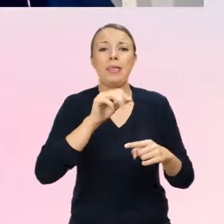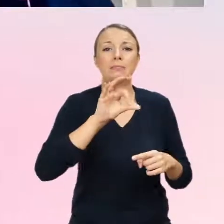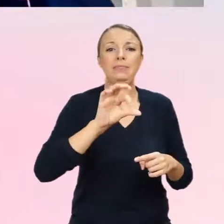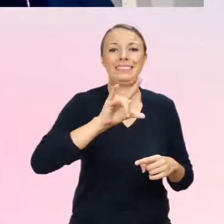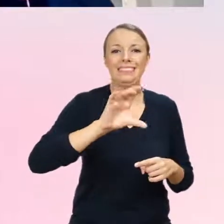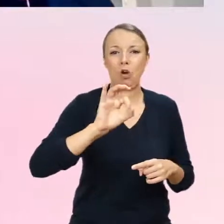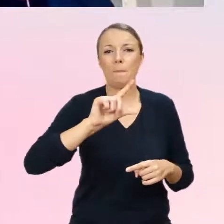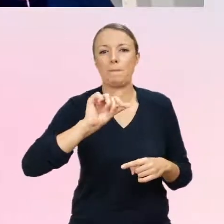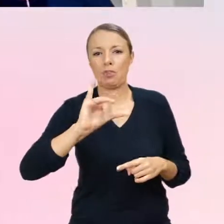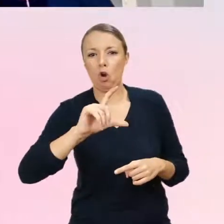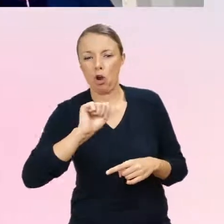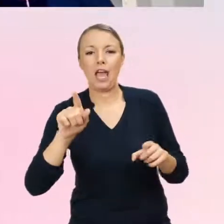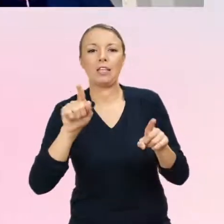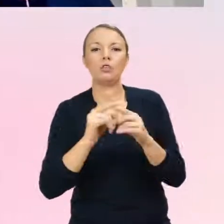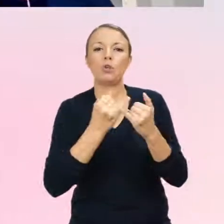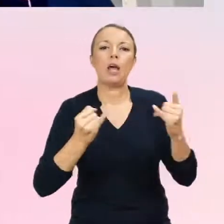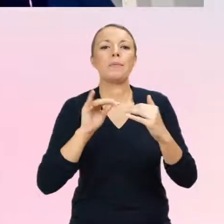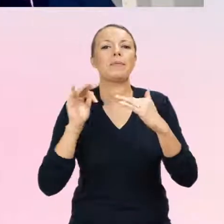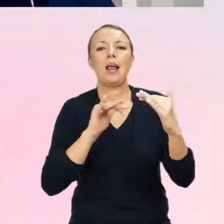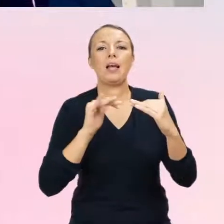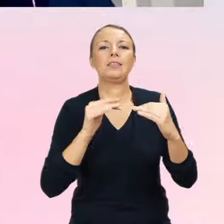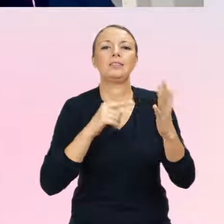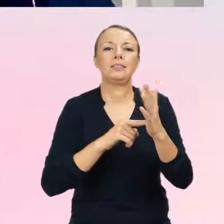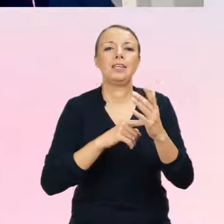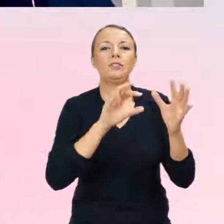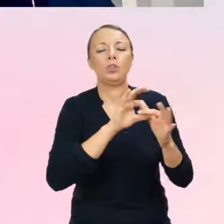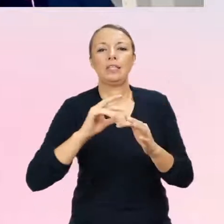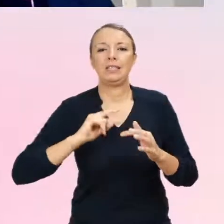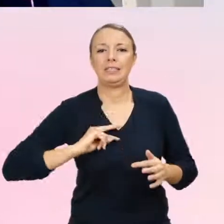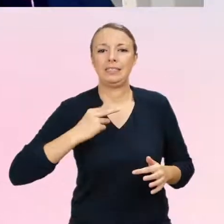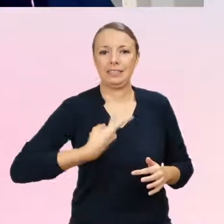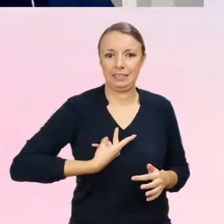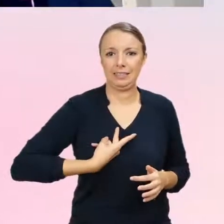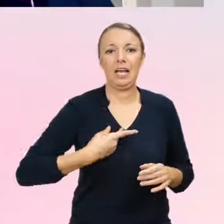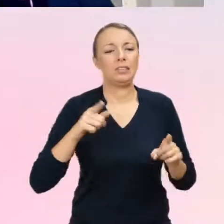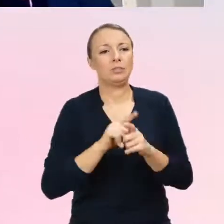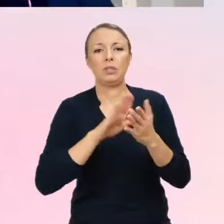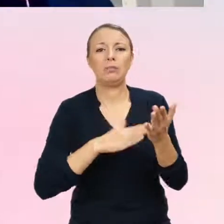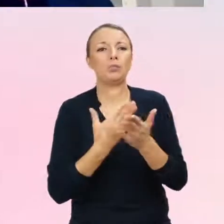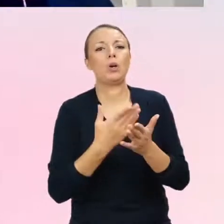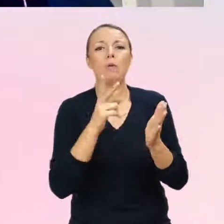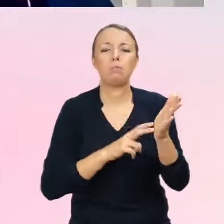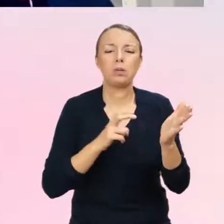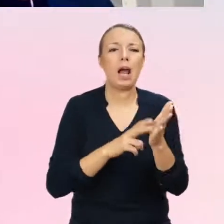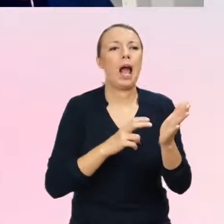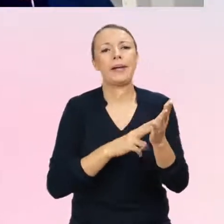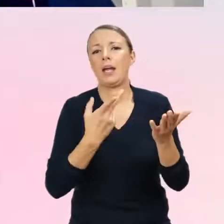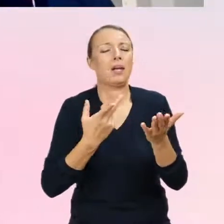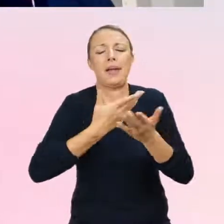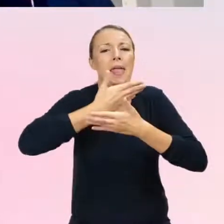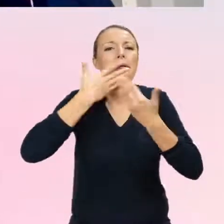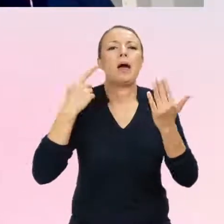procedurami medycznymi związanymi z tranzycją, a stosowaniem bądź brakiem stosowania interwencji psychiatrycznych.